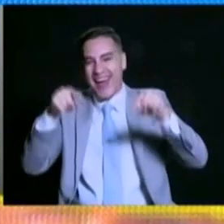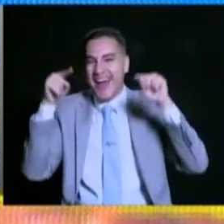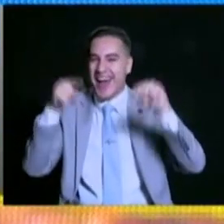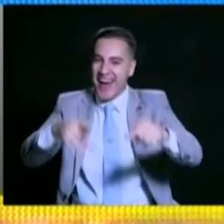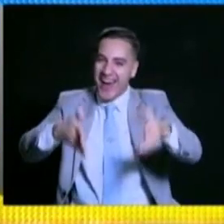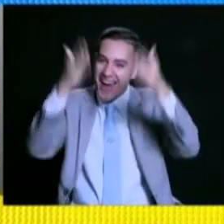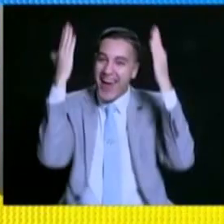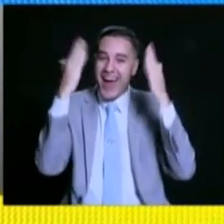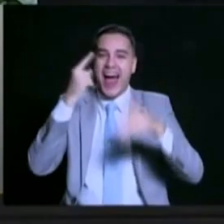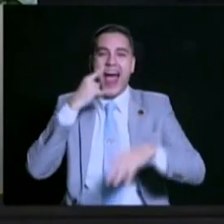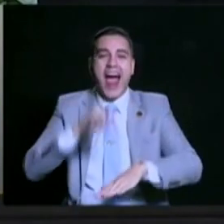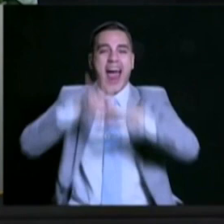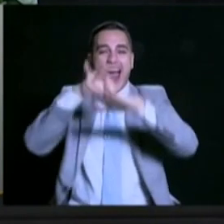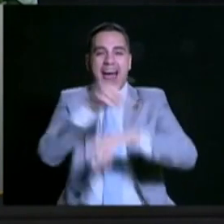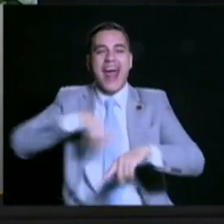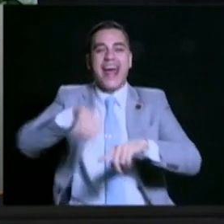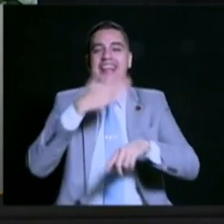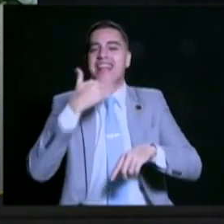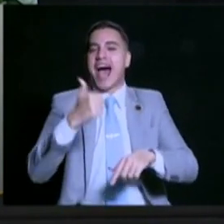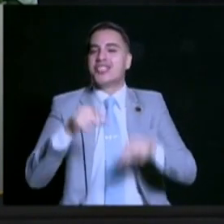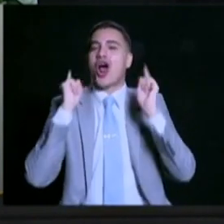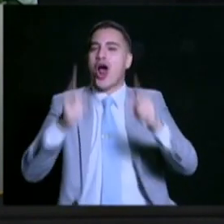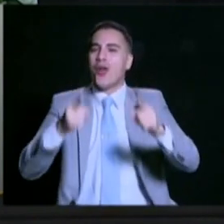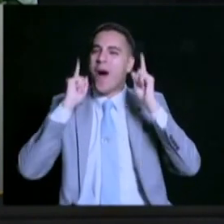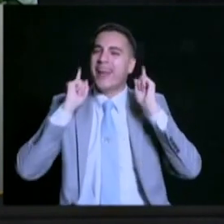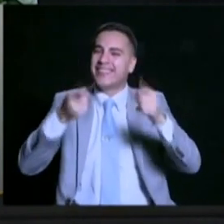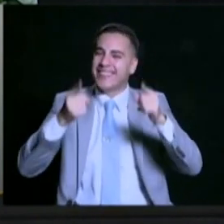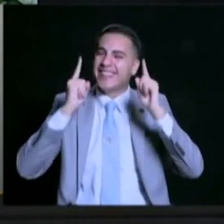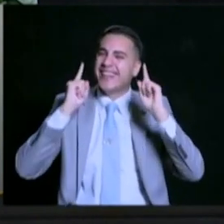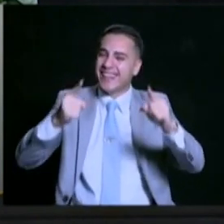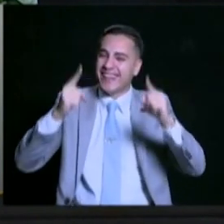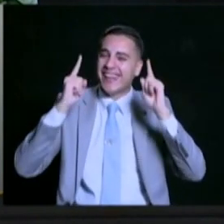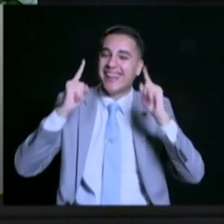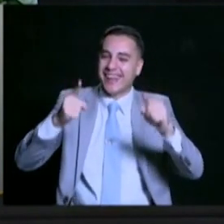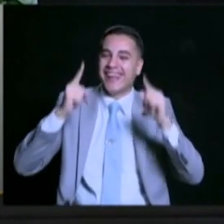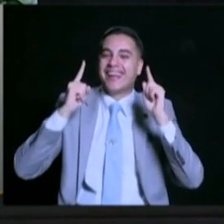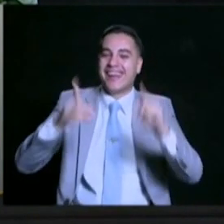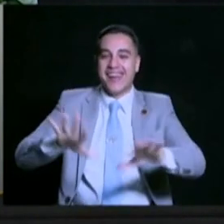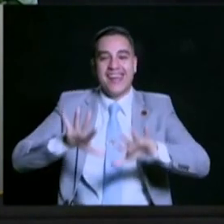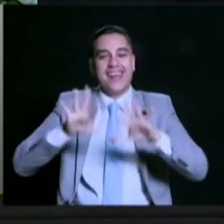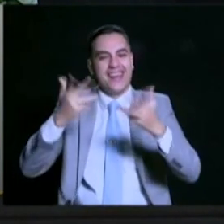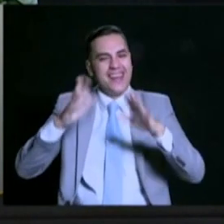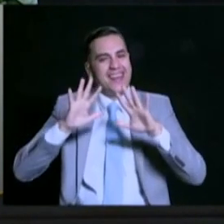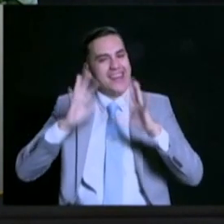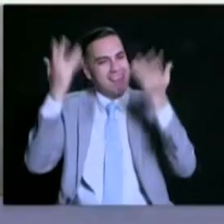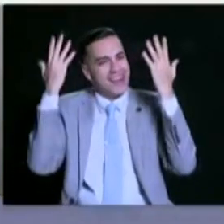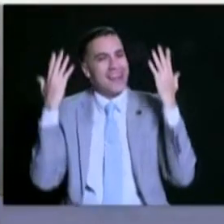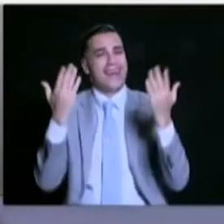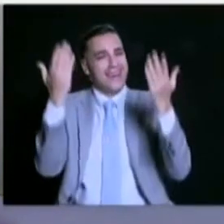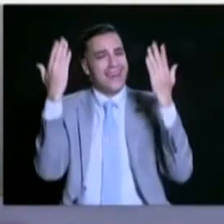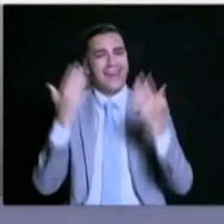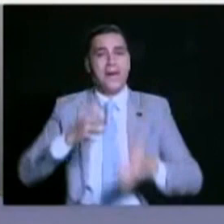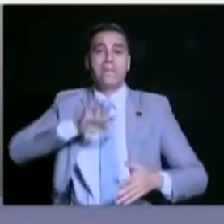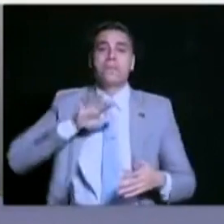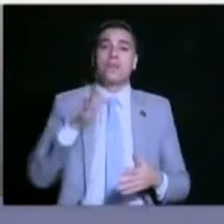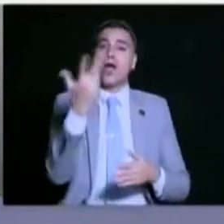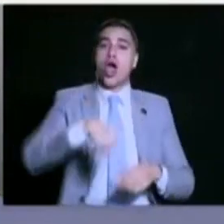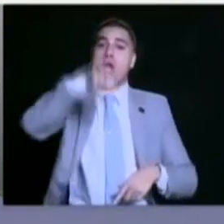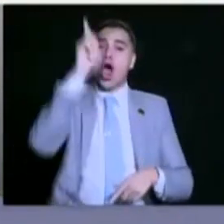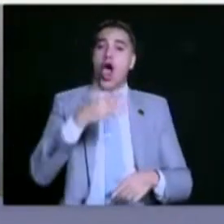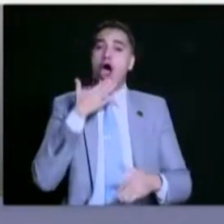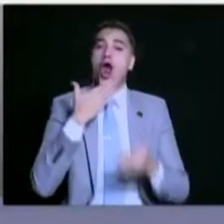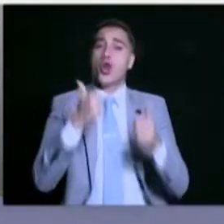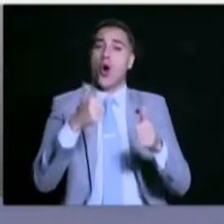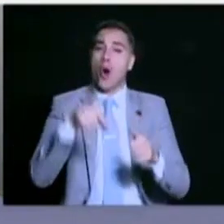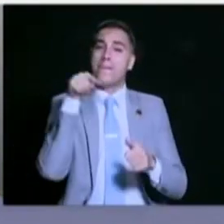مش يعني أنا أنا لسه ما فوتش من الصدمة اللي دخلت مش علشان مش علشان الموضوع إن أنا بعمل حاجة أول مرة عملها